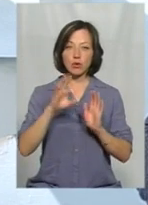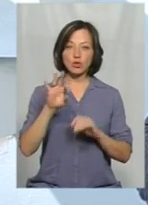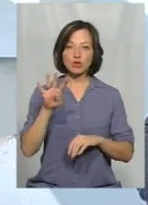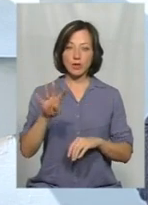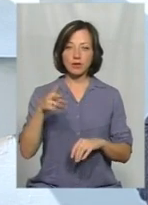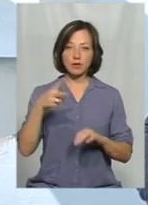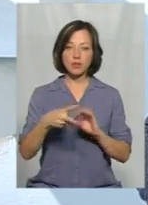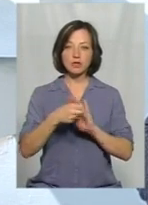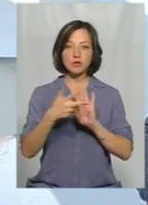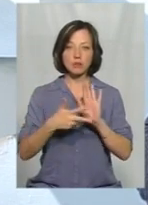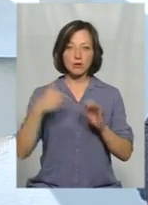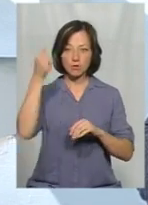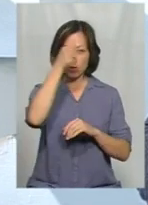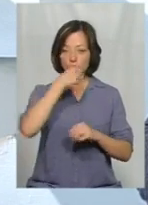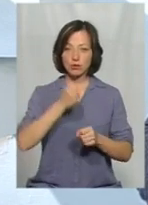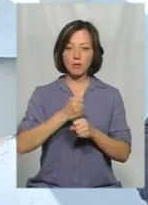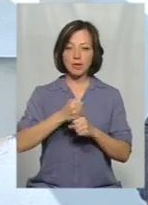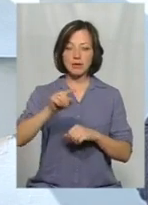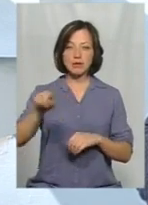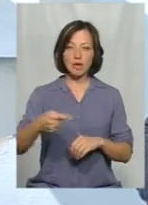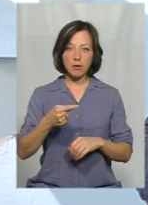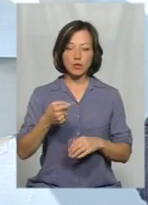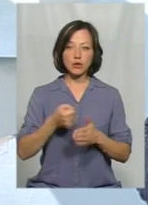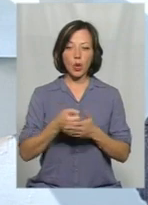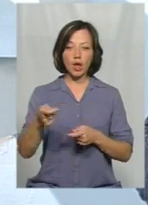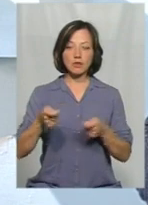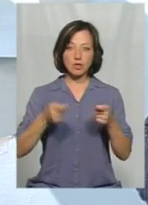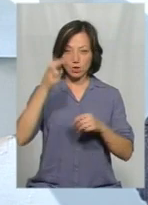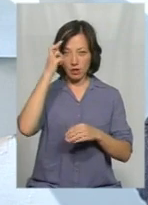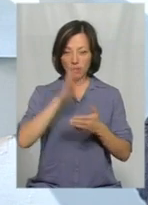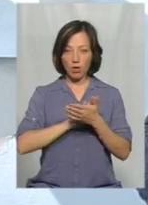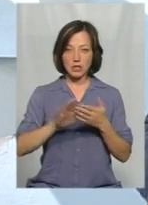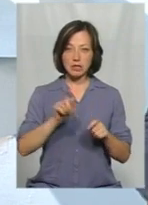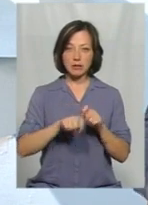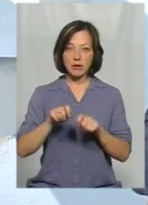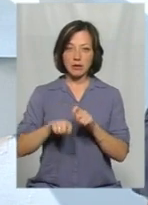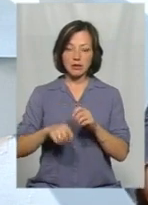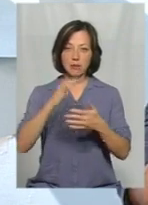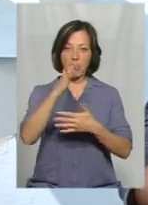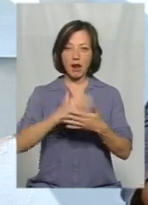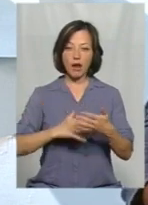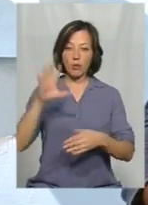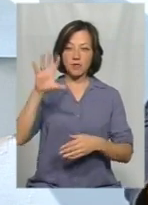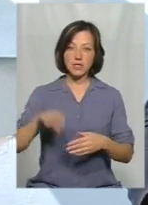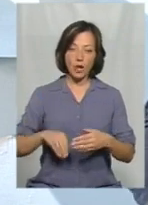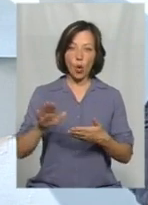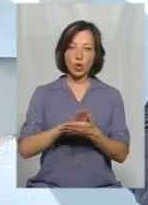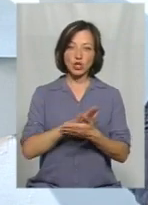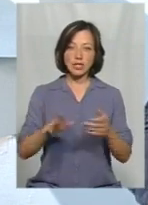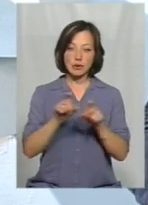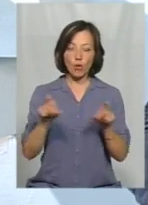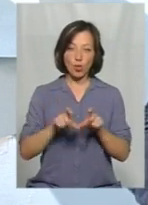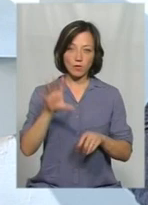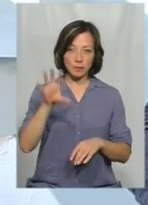.2018 року зробили запит до керівника Державної калишної інспекції з переліком всіх очисних споруд. Є всі